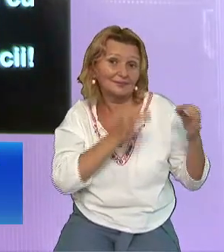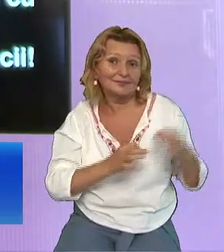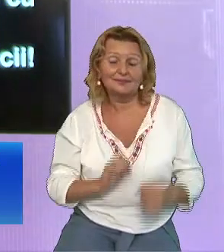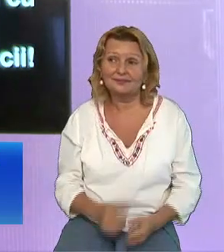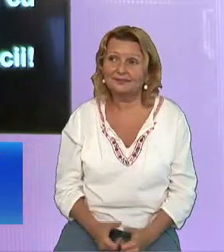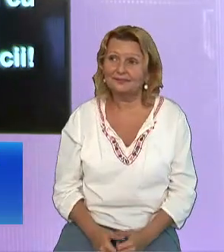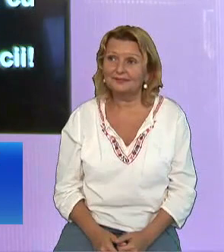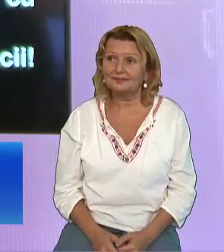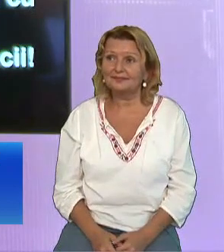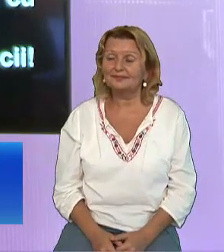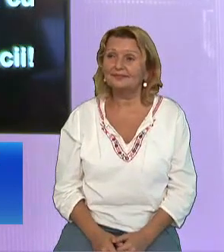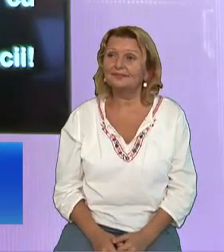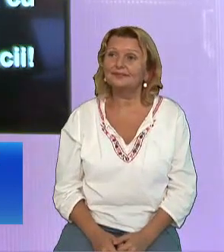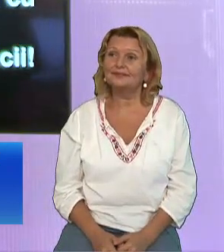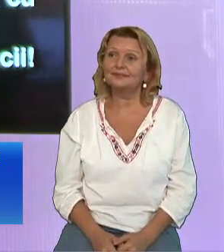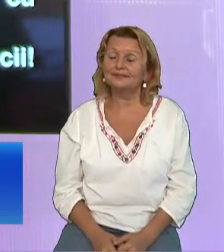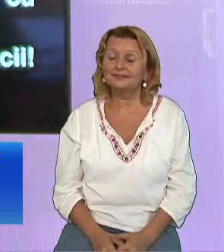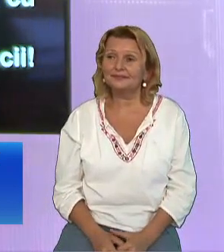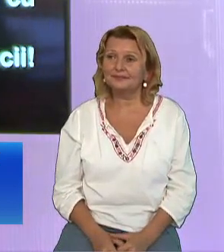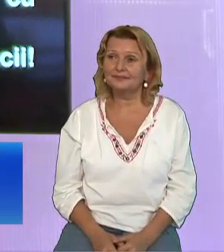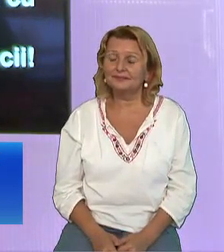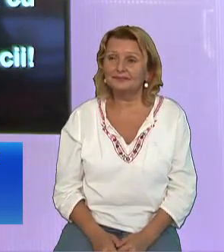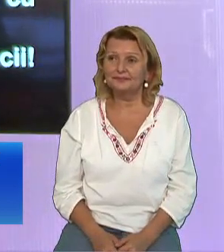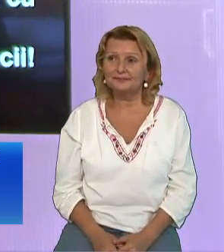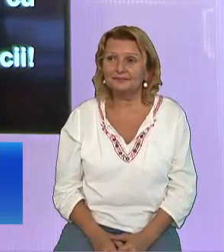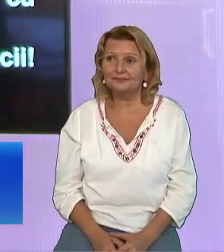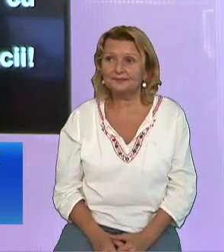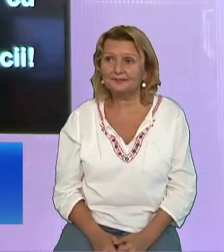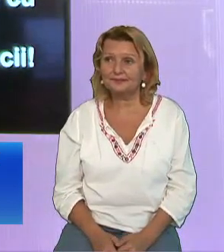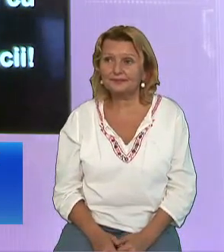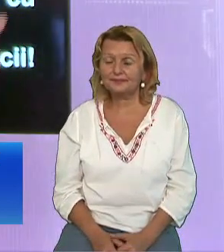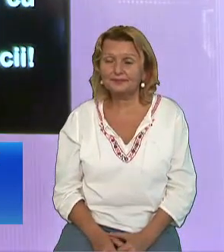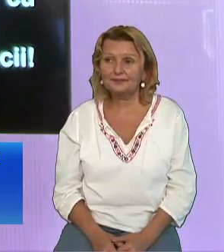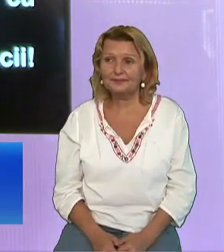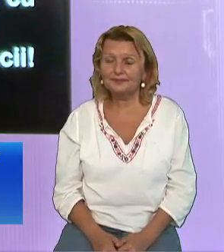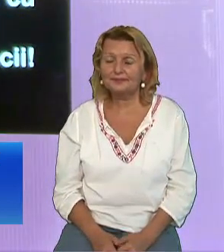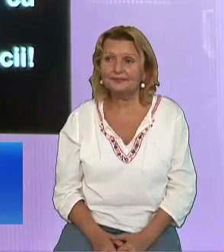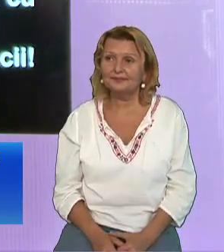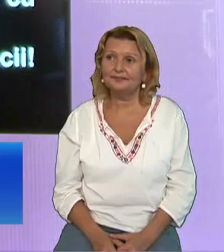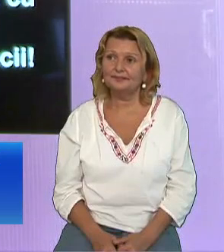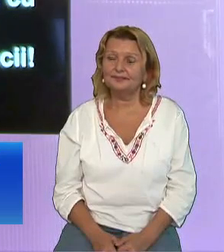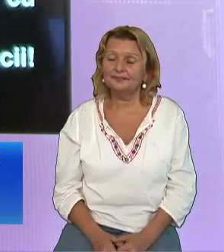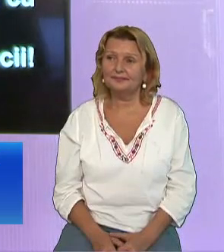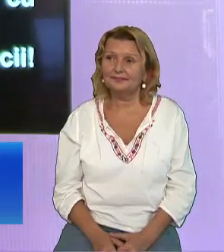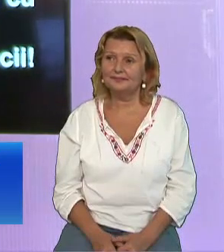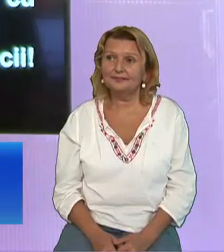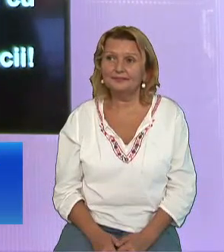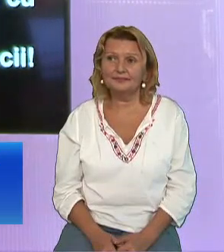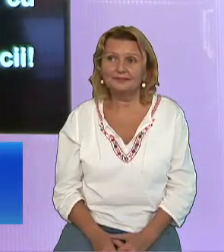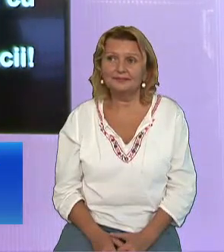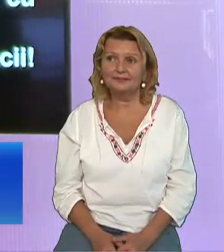politic Noi credeam că el va fi cel care va restabili politica lui Israel Va fi fiul lui David care va scutura jugul roman